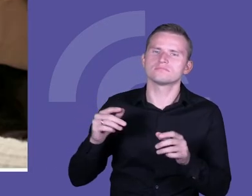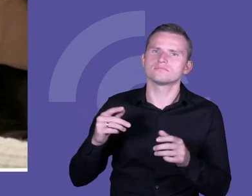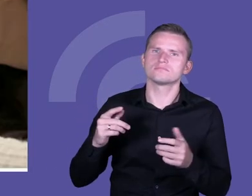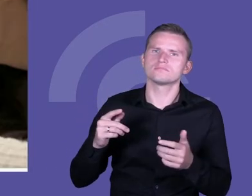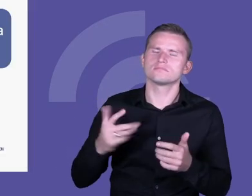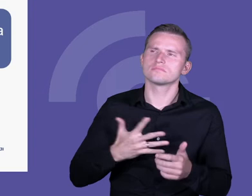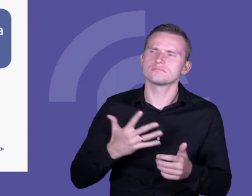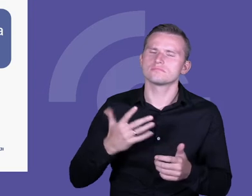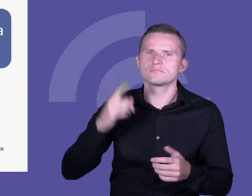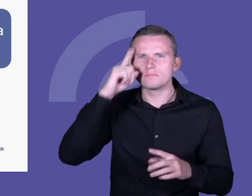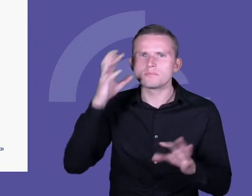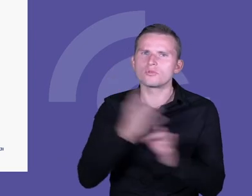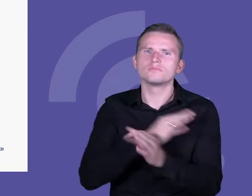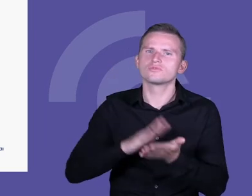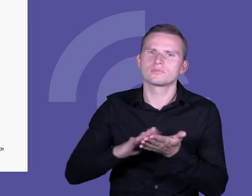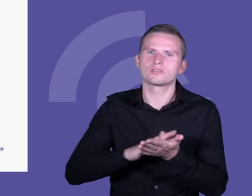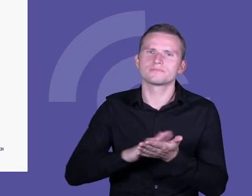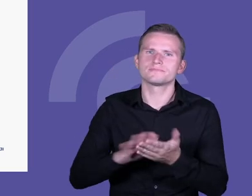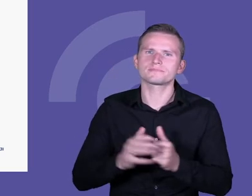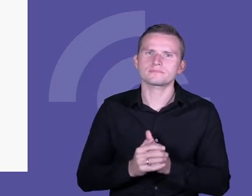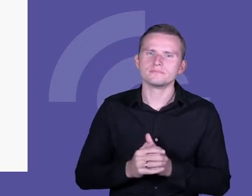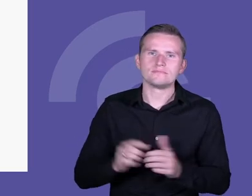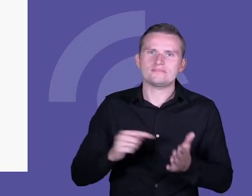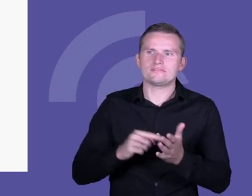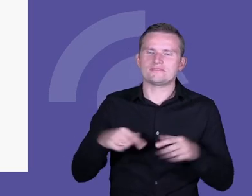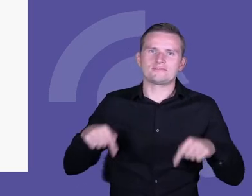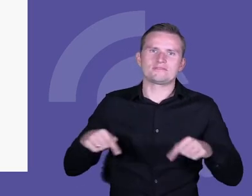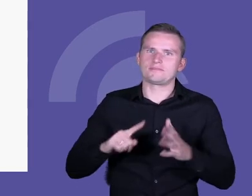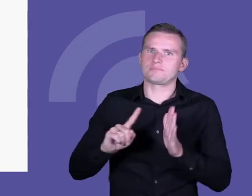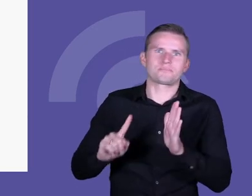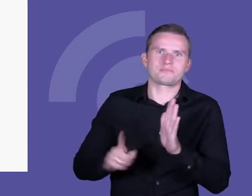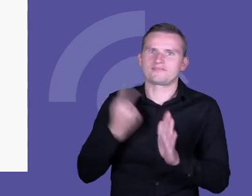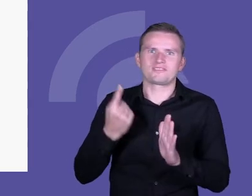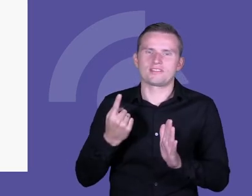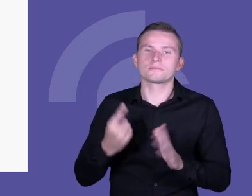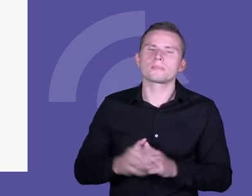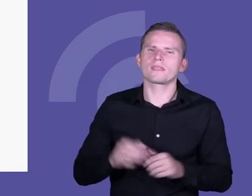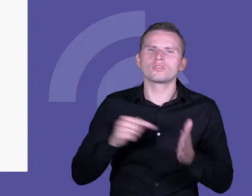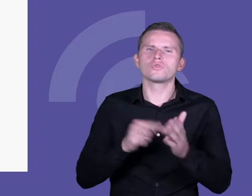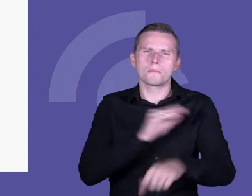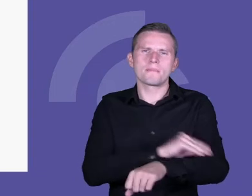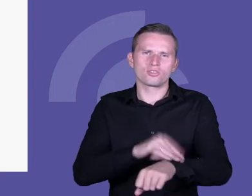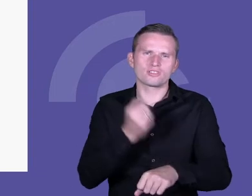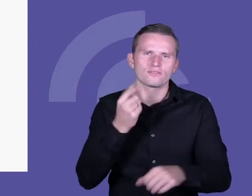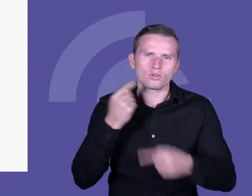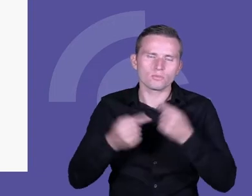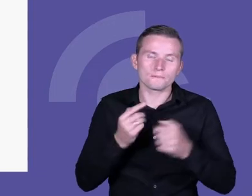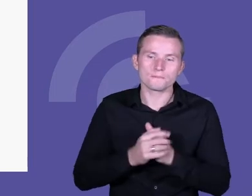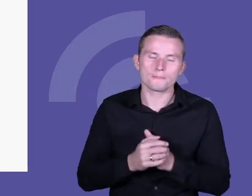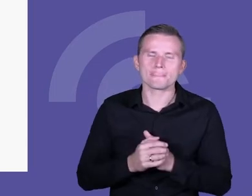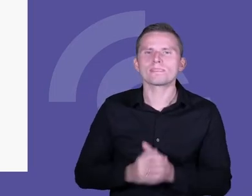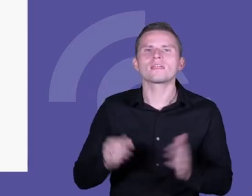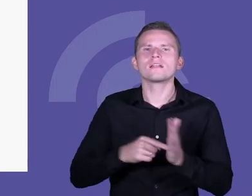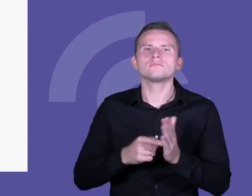a nie, przepraszam bardzo, ale ja tu pierwszy raz o tych metodach za chwileczkę opowiem, to był etap